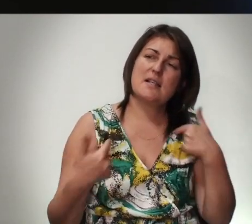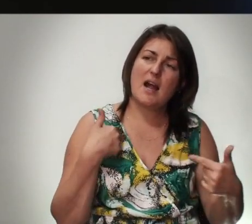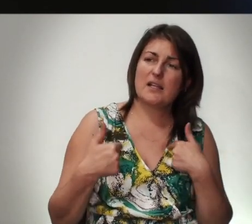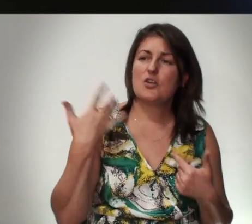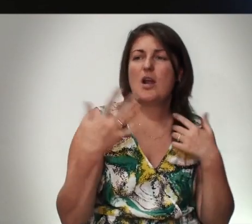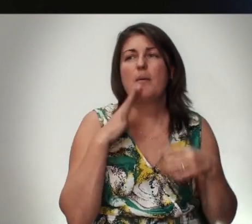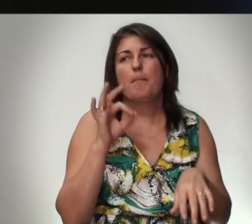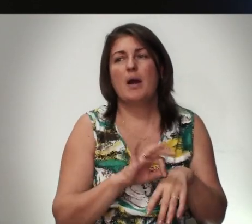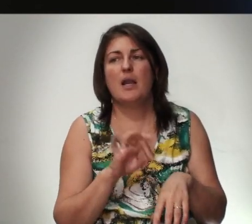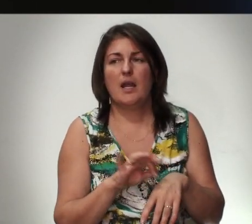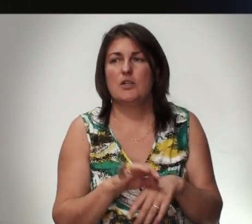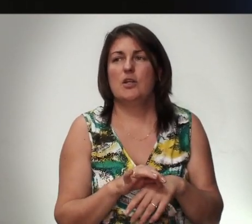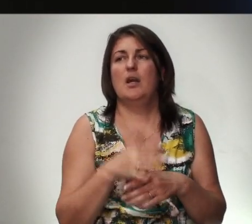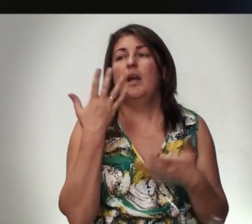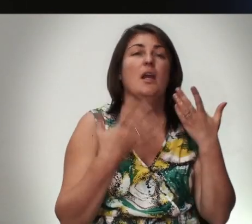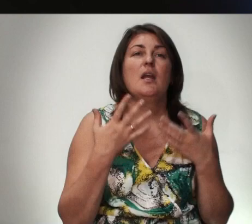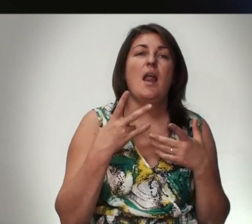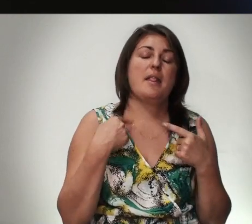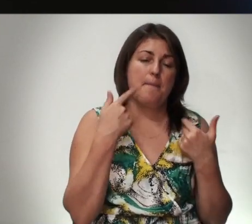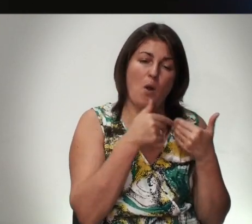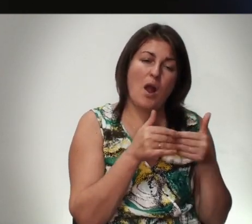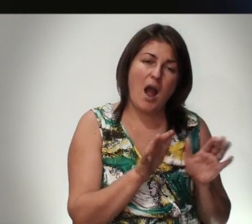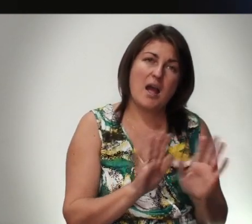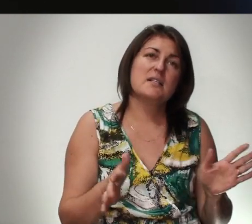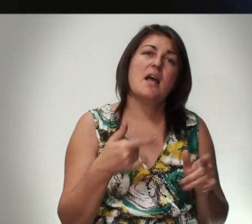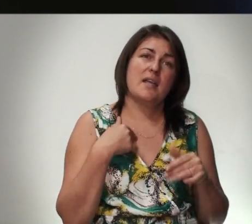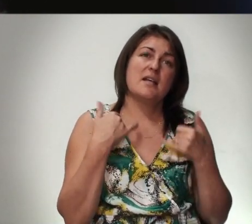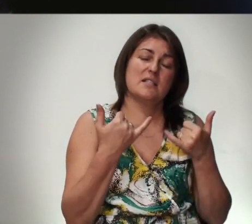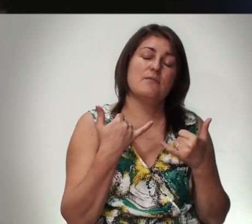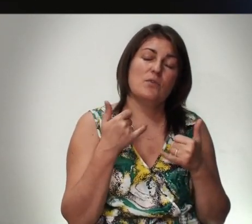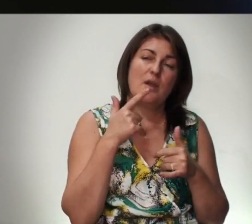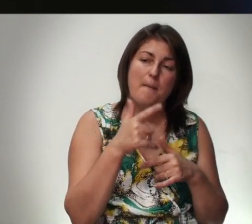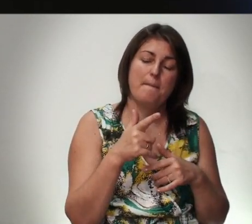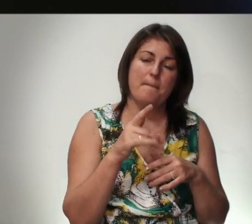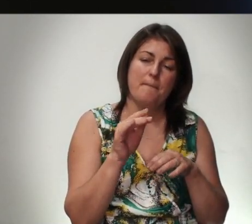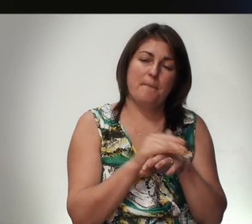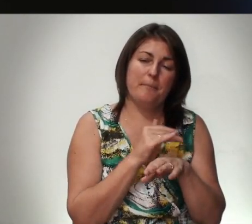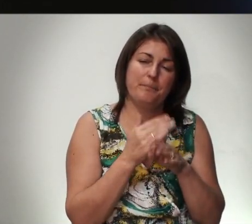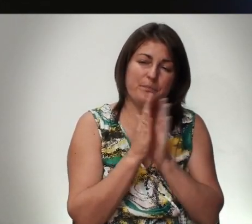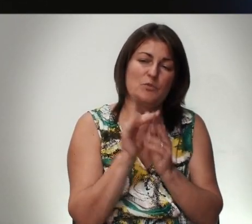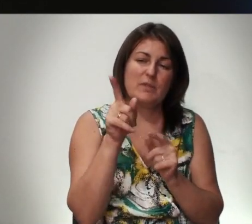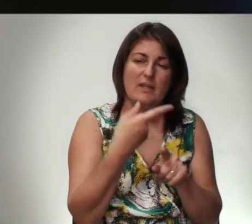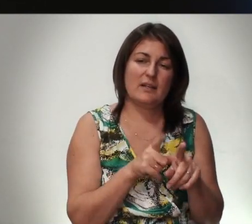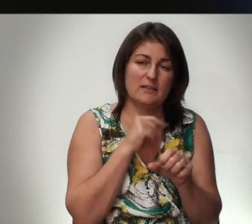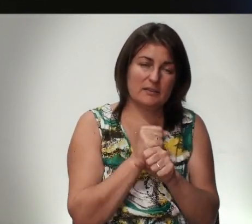Или Болеешь Или Не Покаялся Сегодня Я Поощряю Тебя Чтобы Ты Это Сделал